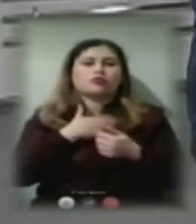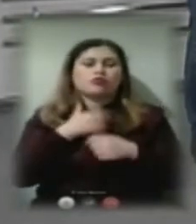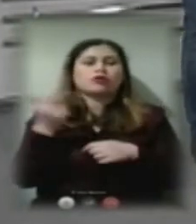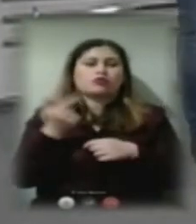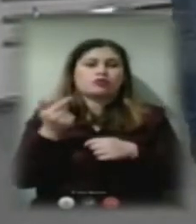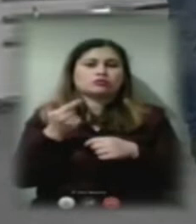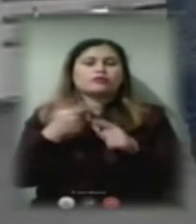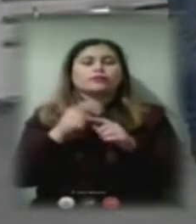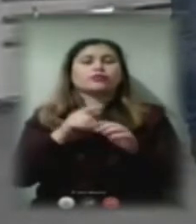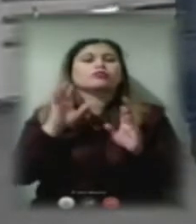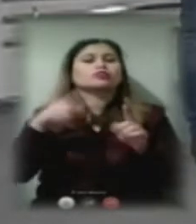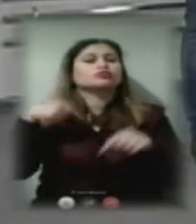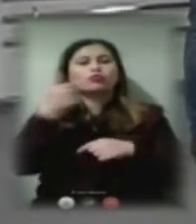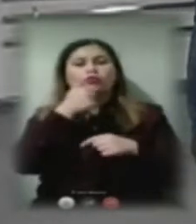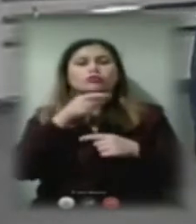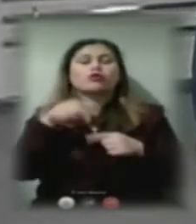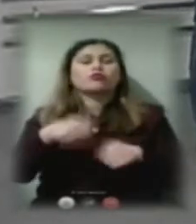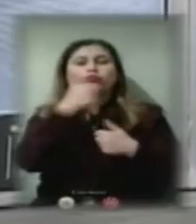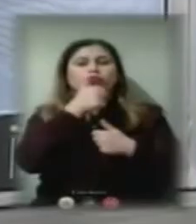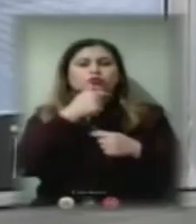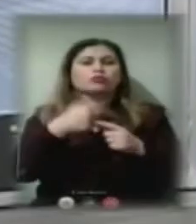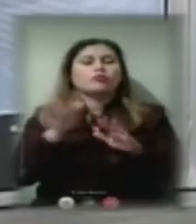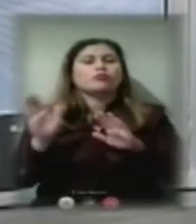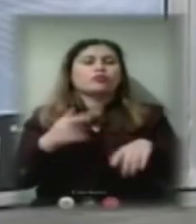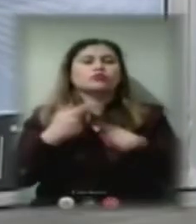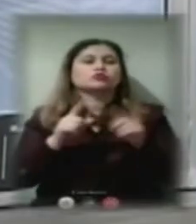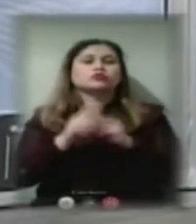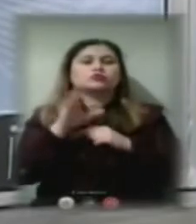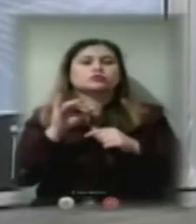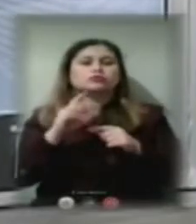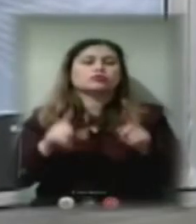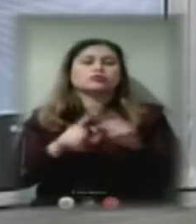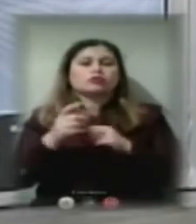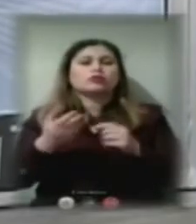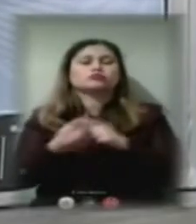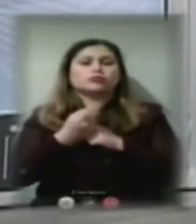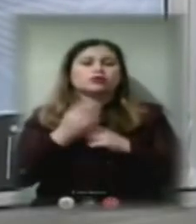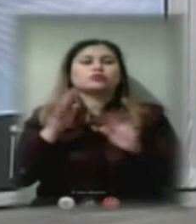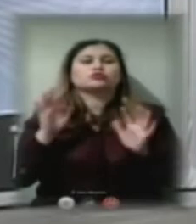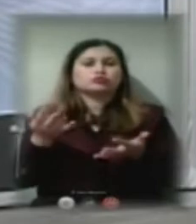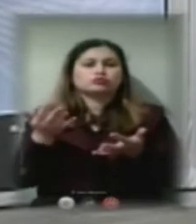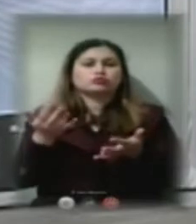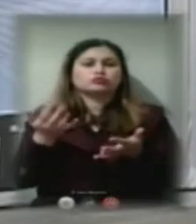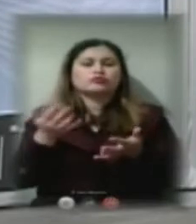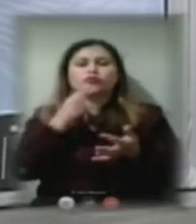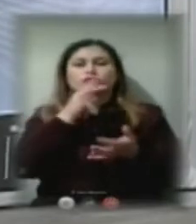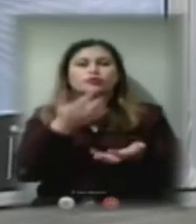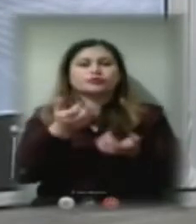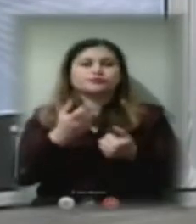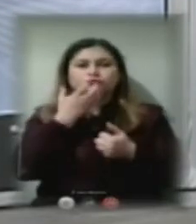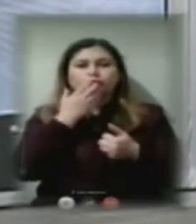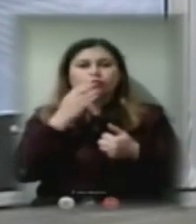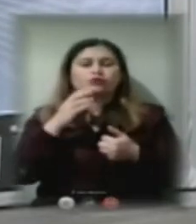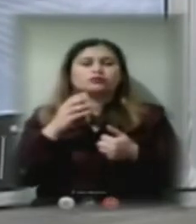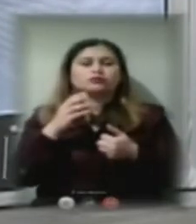наступного року, а оцього року вже після початку сезону знову почали виникати ситуації, коли отримавши теплоносій, там